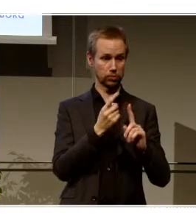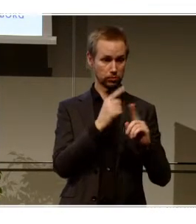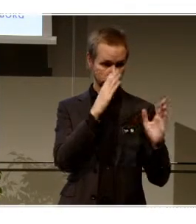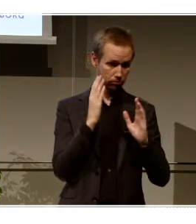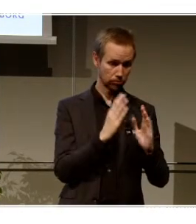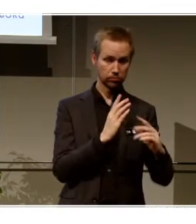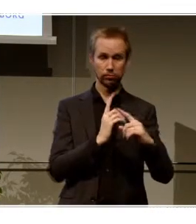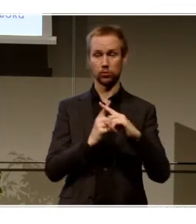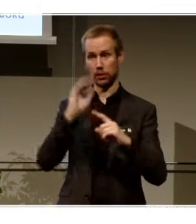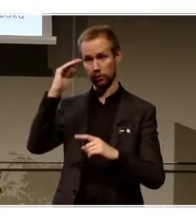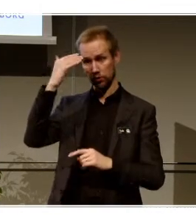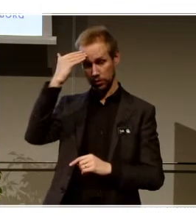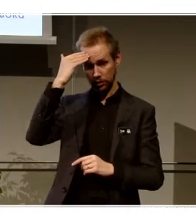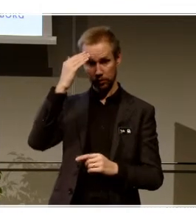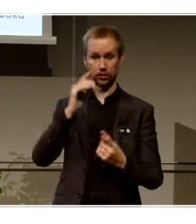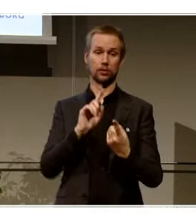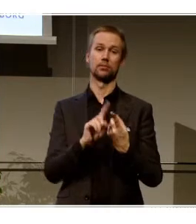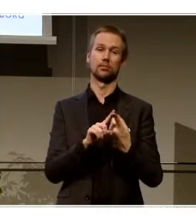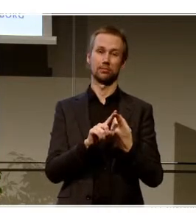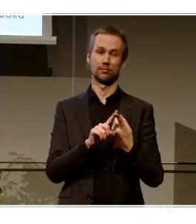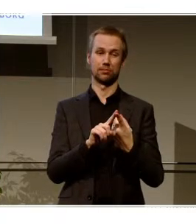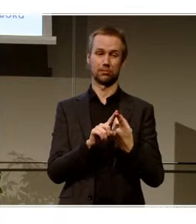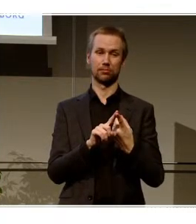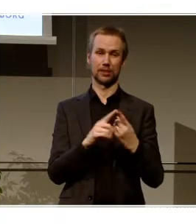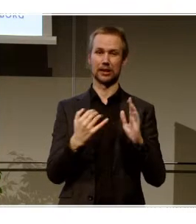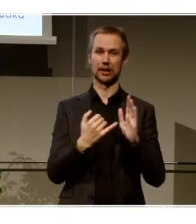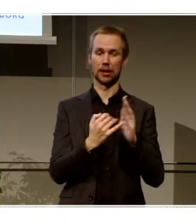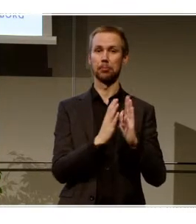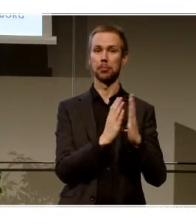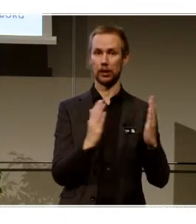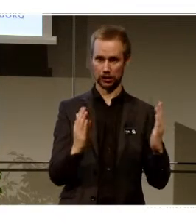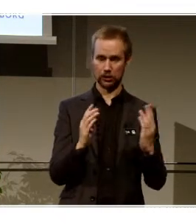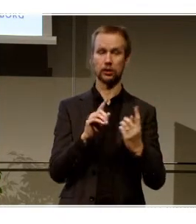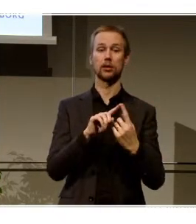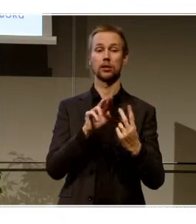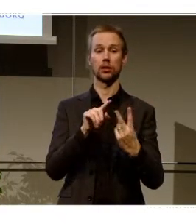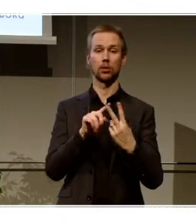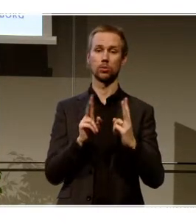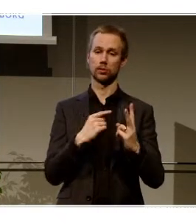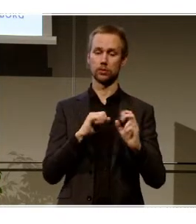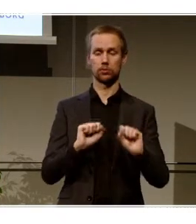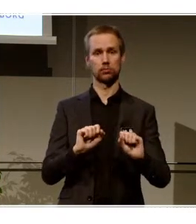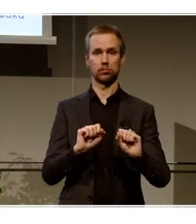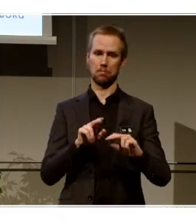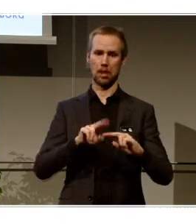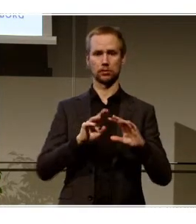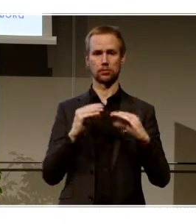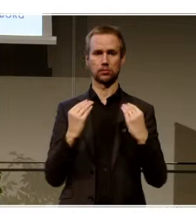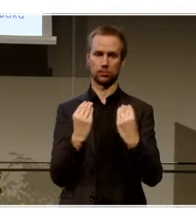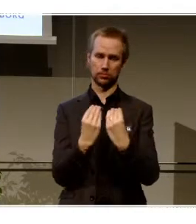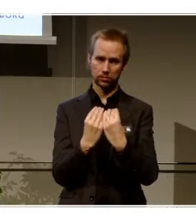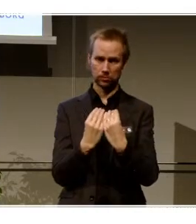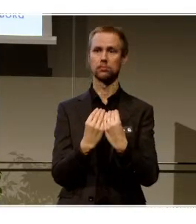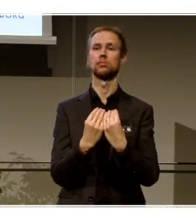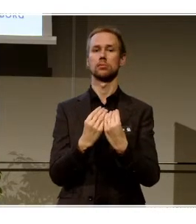biblioteksbenet i projektet. Sen ska vi också vara en plattform för alla som arbetar med digitaliseringsfrågor i